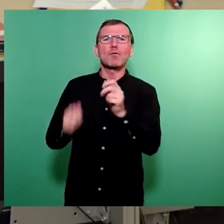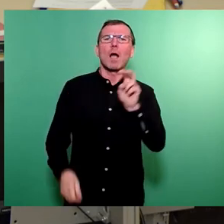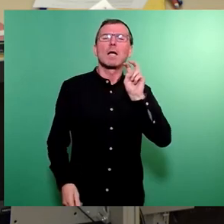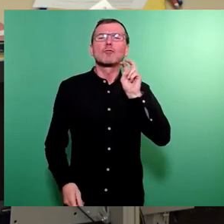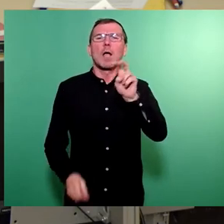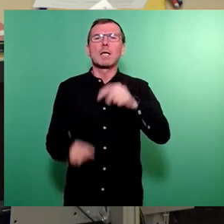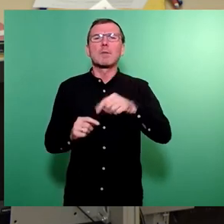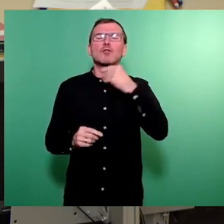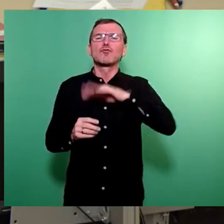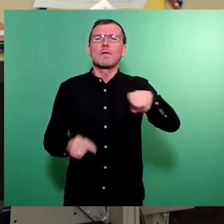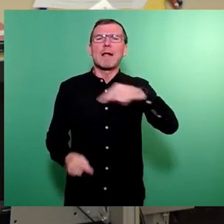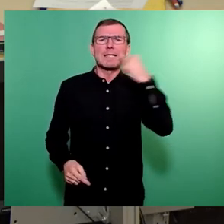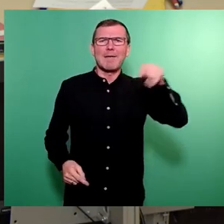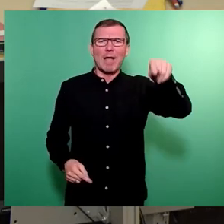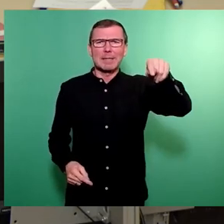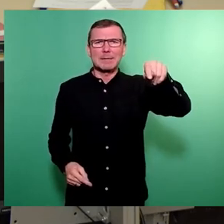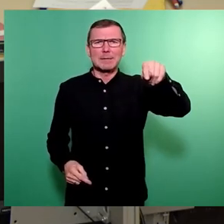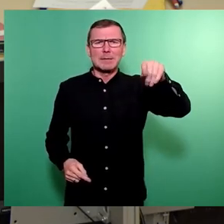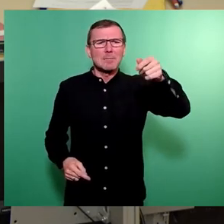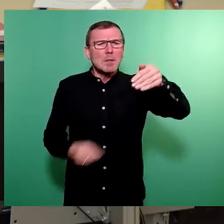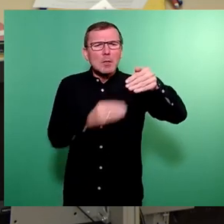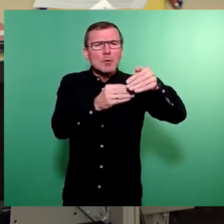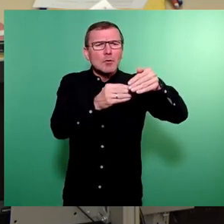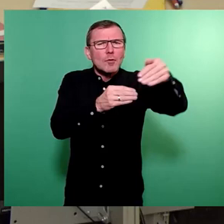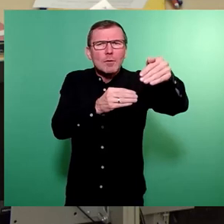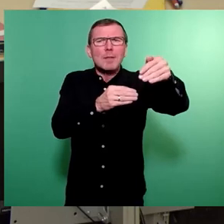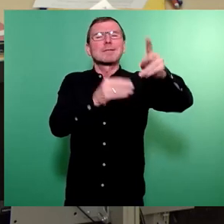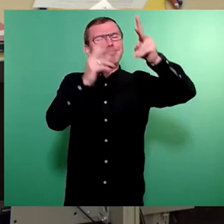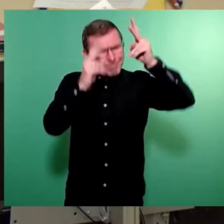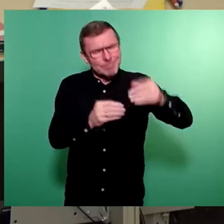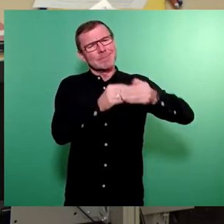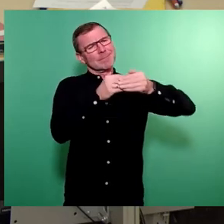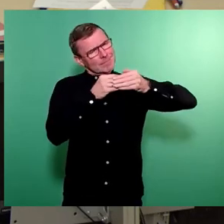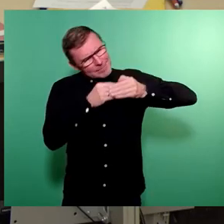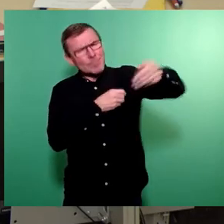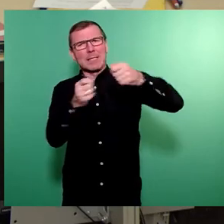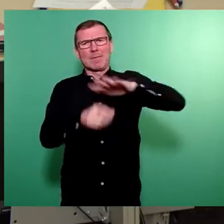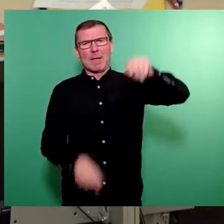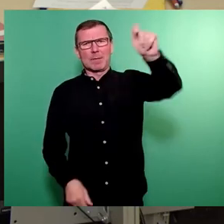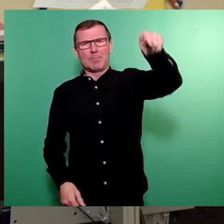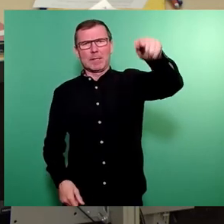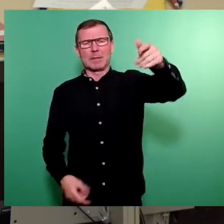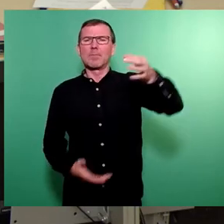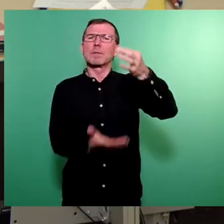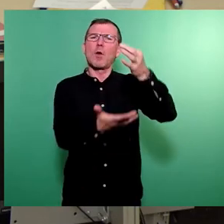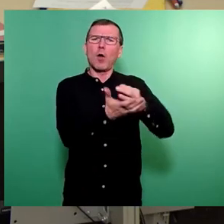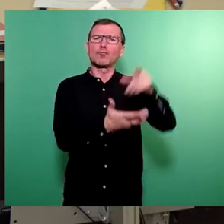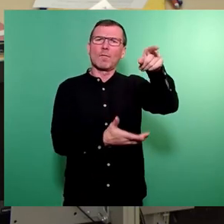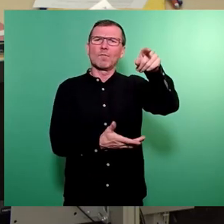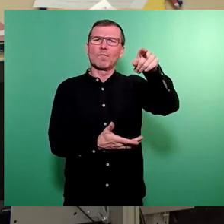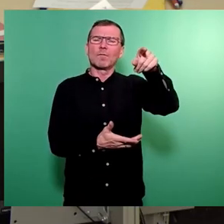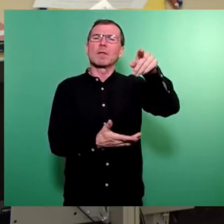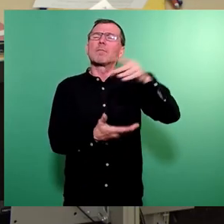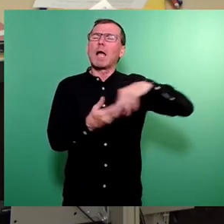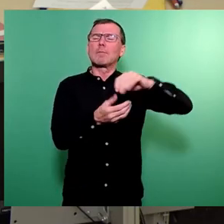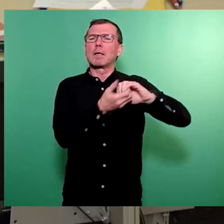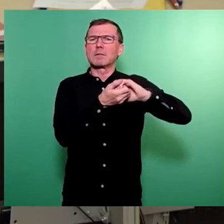in Schönfeld-Weißig nicht nur so ein kleines Stück verlängert werden soll, sondern richtig bis ans Gewerbegebiet rein, damit dort die Ortschaft, laut Meinungsvertrag war das ja so